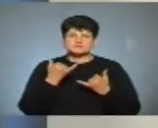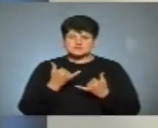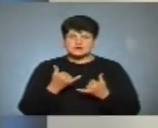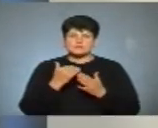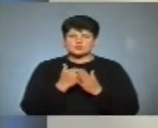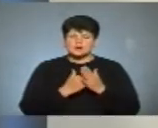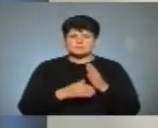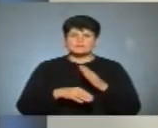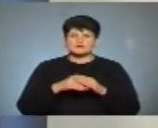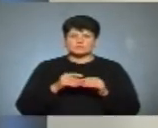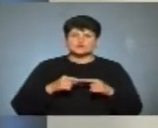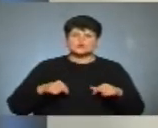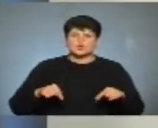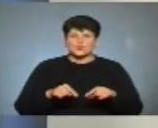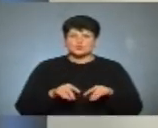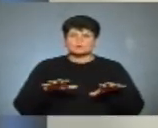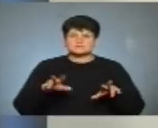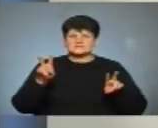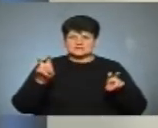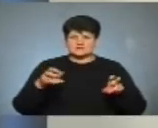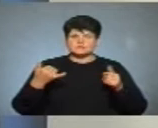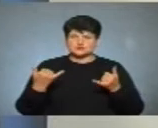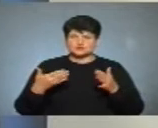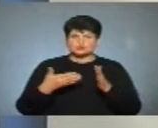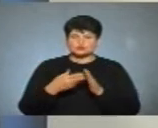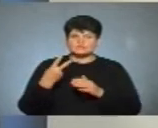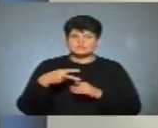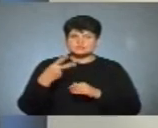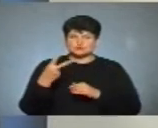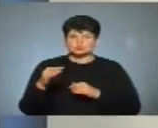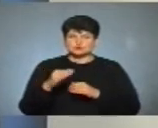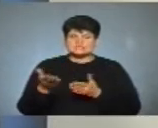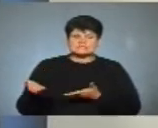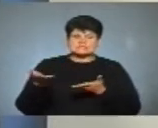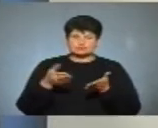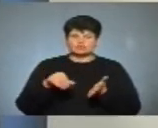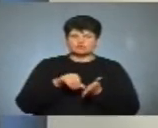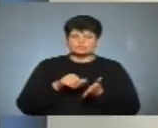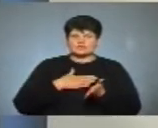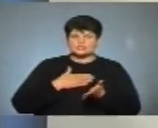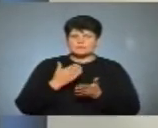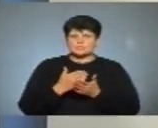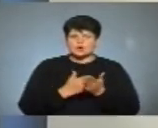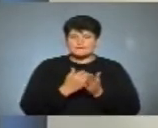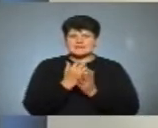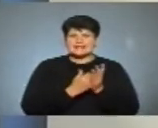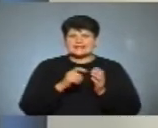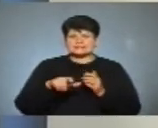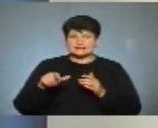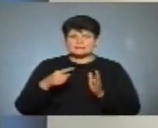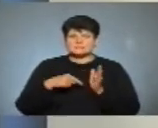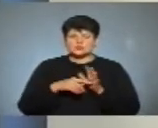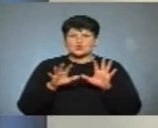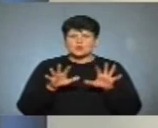округ місцеві». Від сьогодні і до 22 жовтня ми запрошуємо до участі у нашій програмі кандидатів на міського